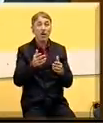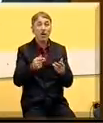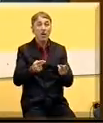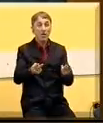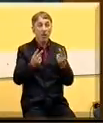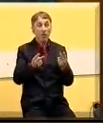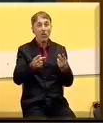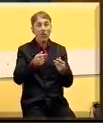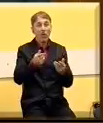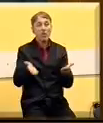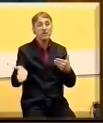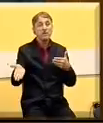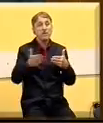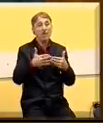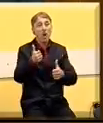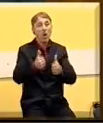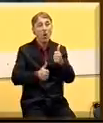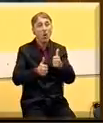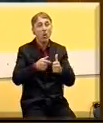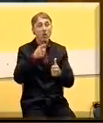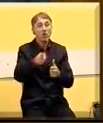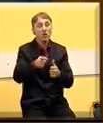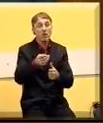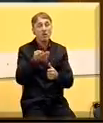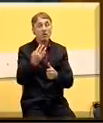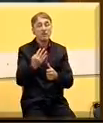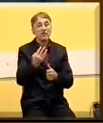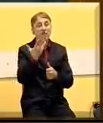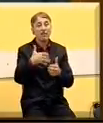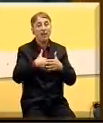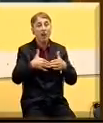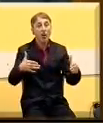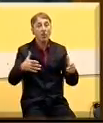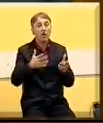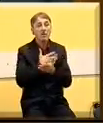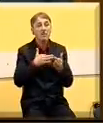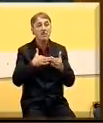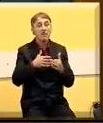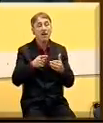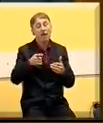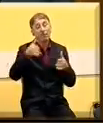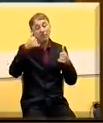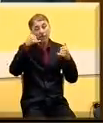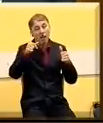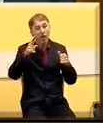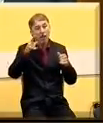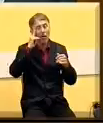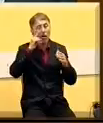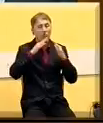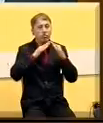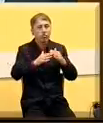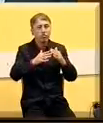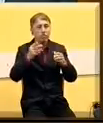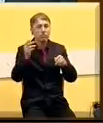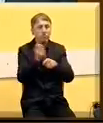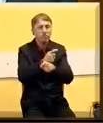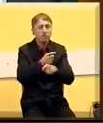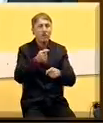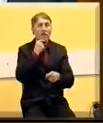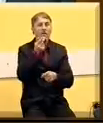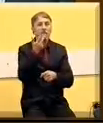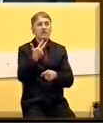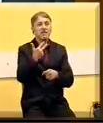već prilikom zatvaranja konkursa bilo da umesto 65 miliona za opremanje stočarskih farmi smo mogli da utrošimo svega 30